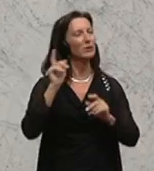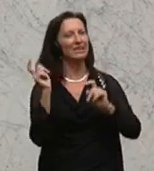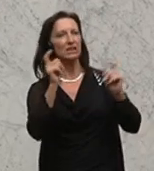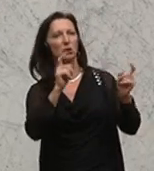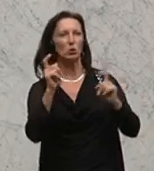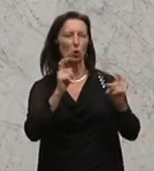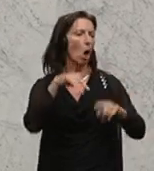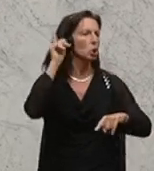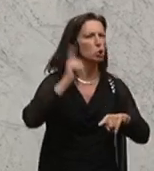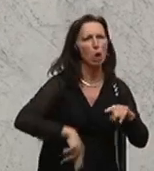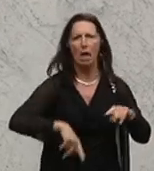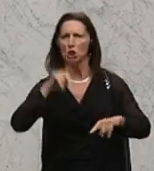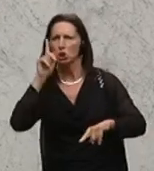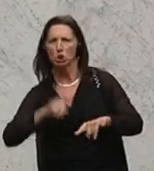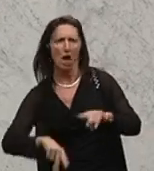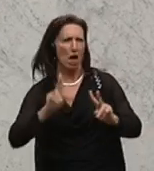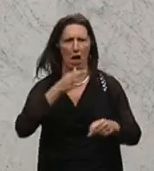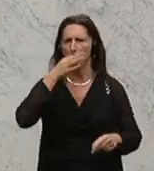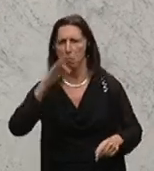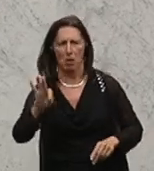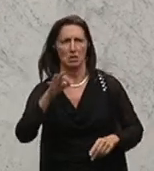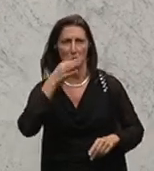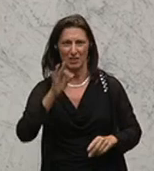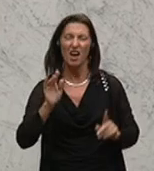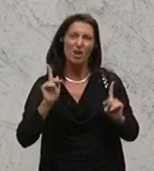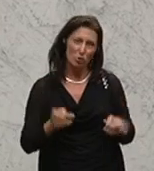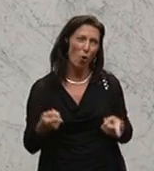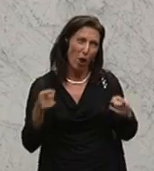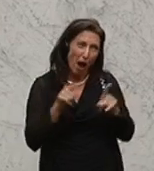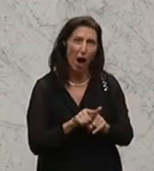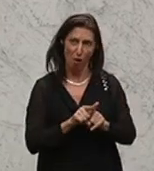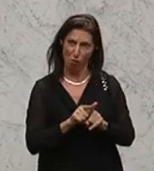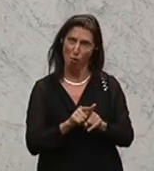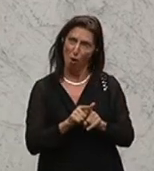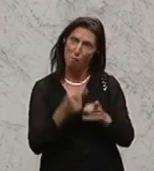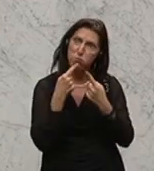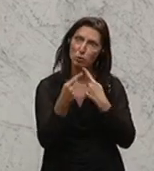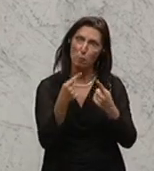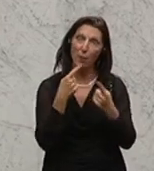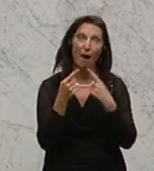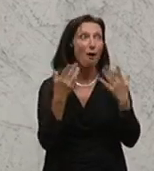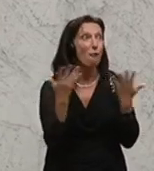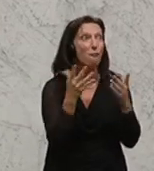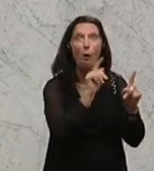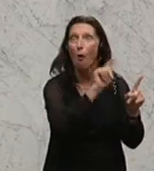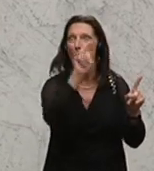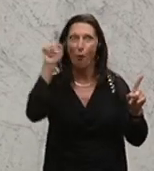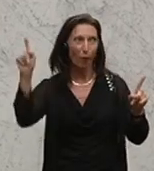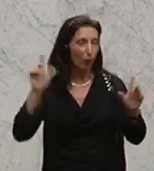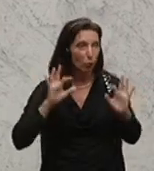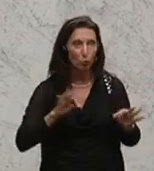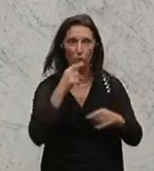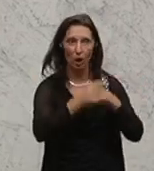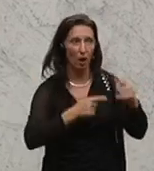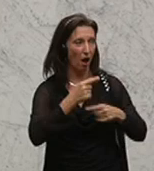was schlecht ist, was wir verbessern können, sondern wir sollten auch darüber reden, wo funktioniert es gut. Wo haben wir